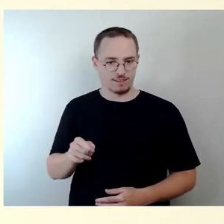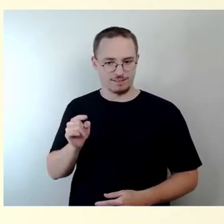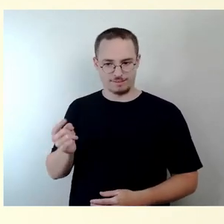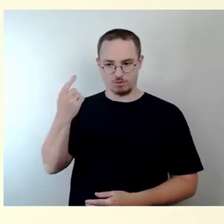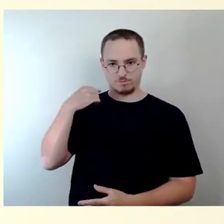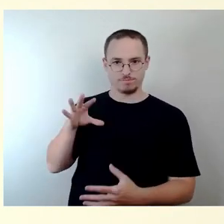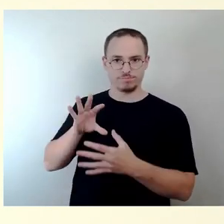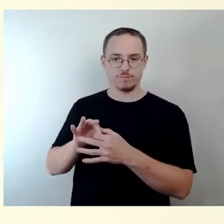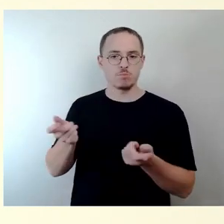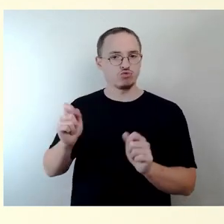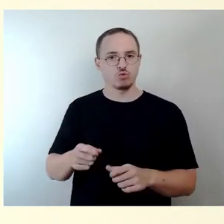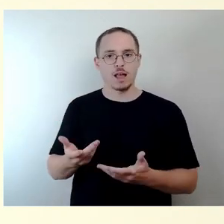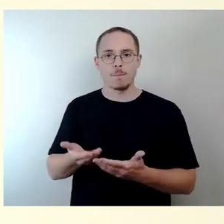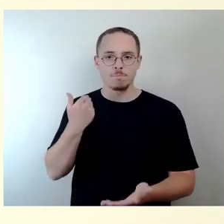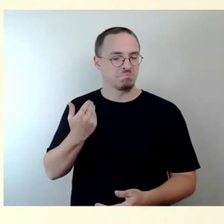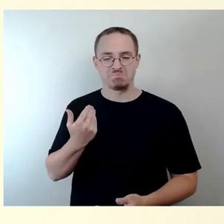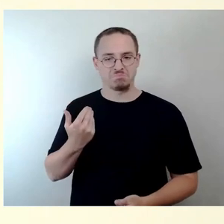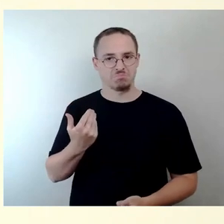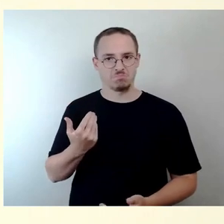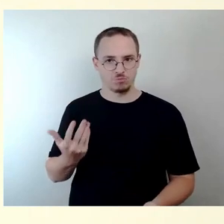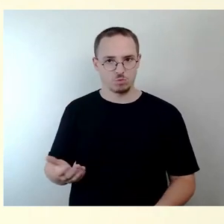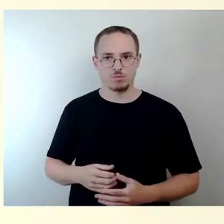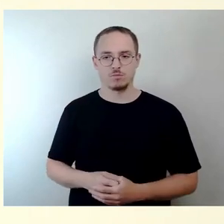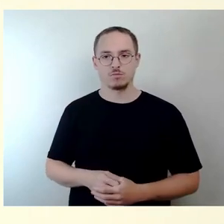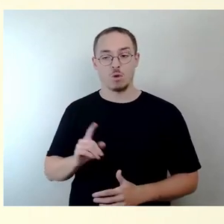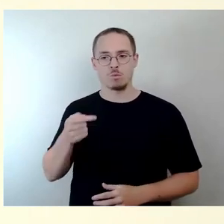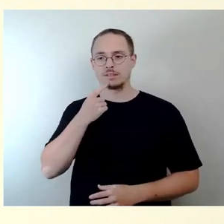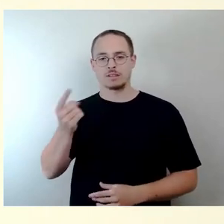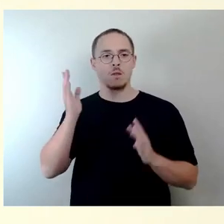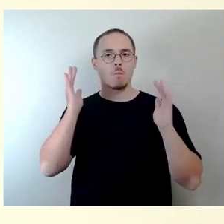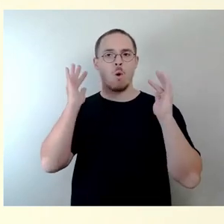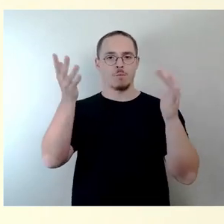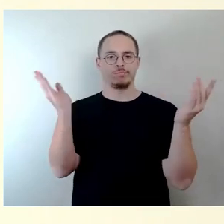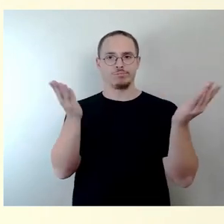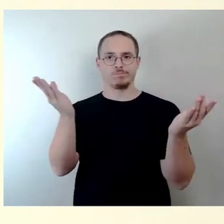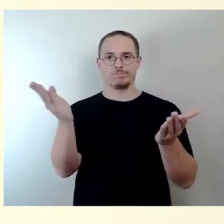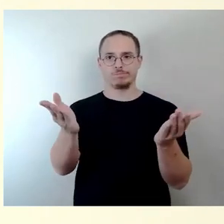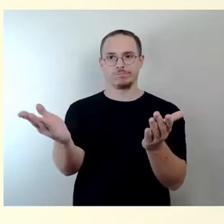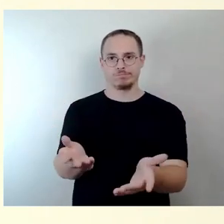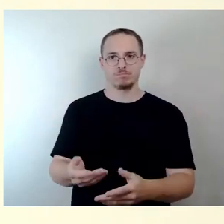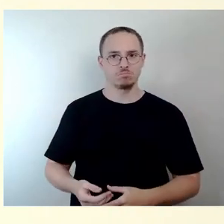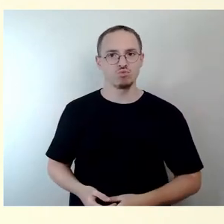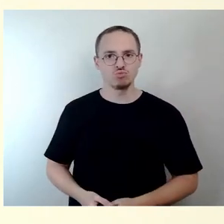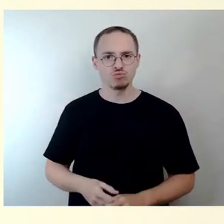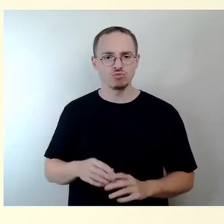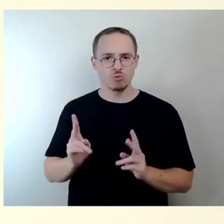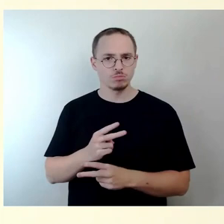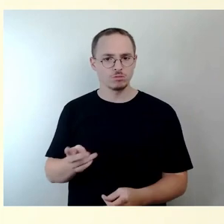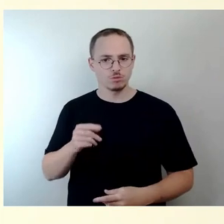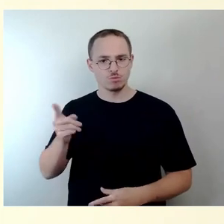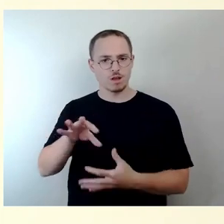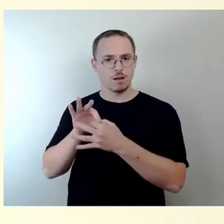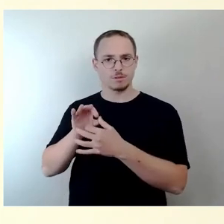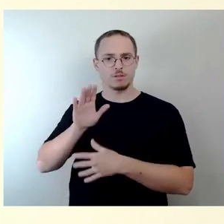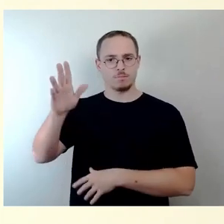Und zu den Bäumen, wo Sie noch gefragt hatten, Erhalt aller Bäume ist in Abhängigkeit von deren Vitalität, der Neugestellung der Verkehrsanlage